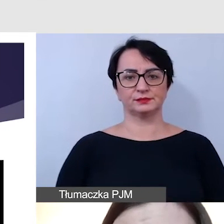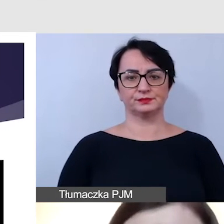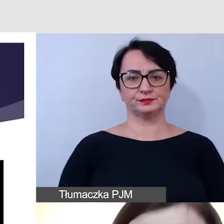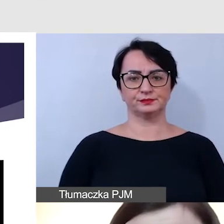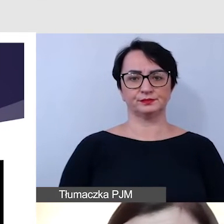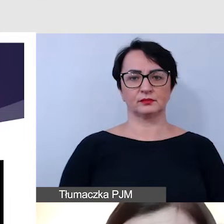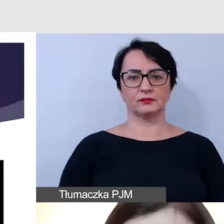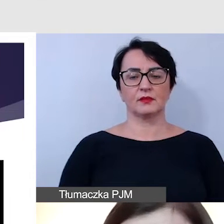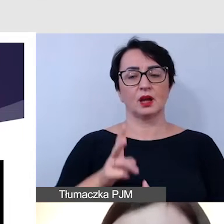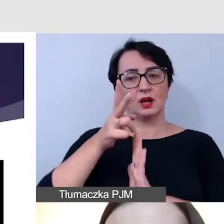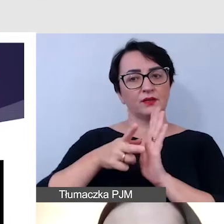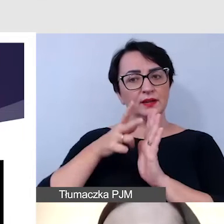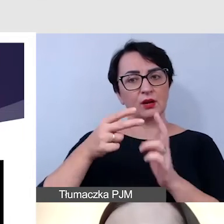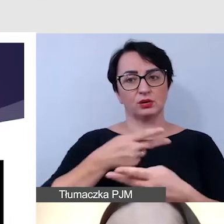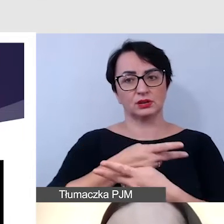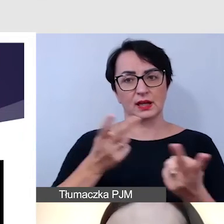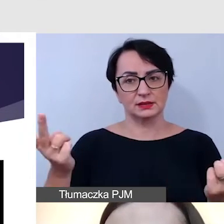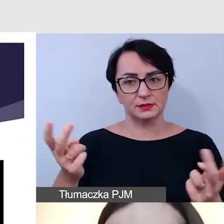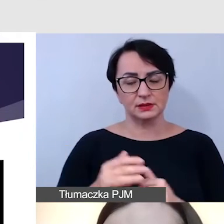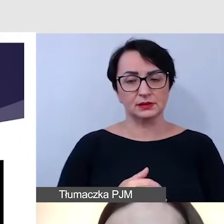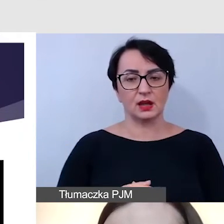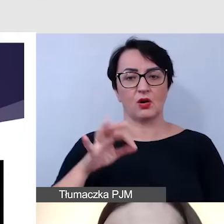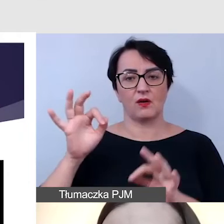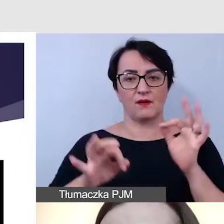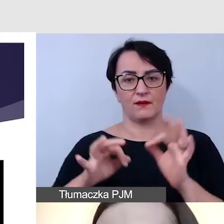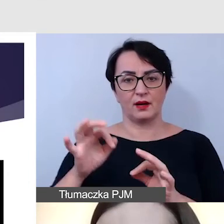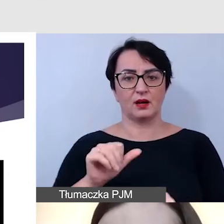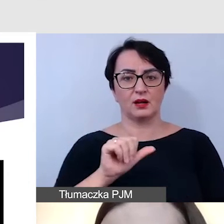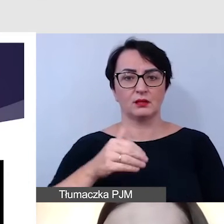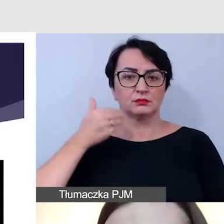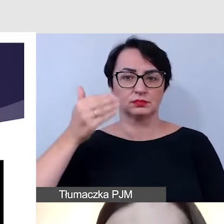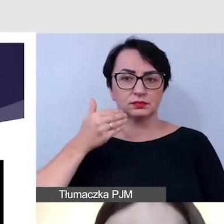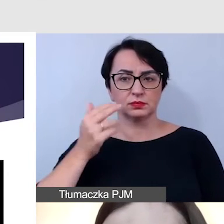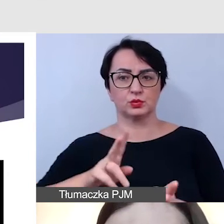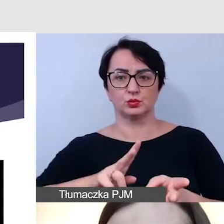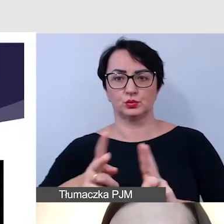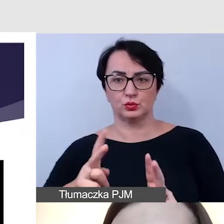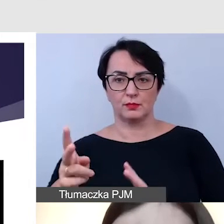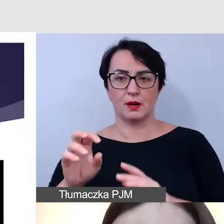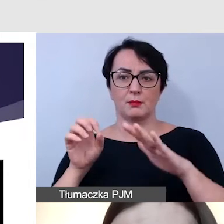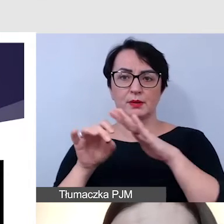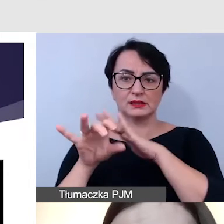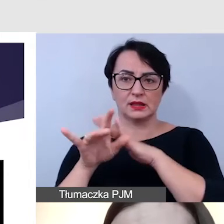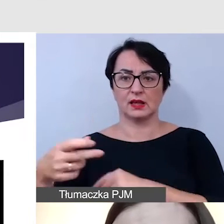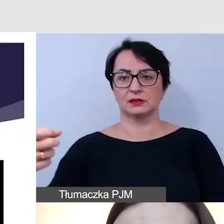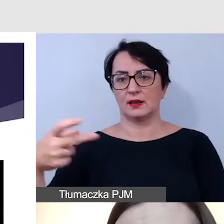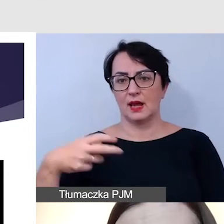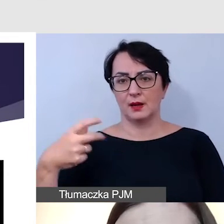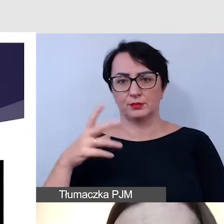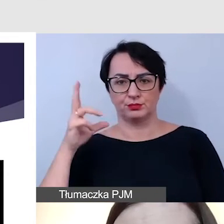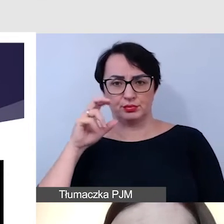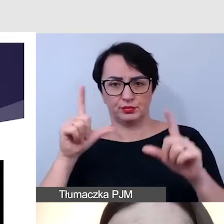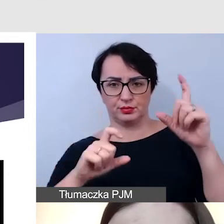wideotransmisja z konferencji, mówca, tłumacz języka migowego, prezentacja, napisy w różnych ujęciach,